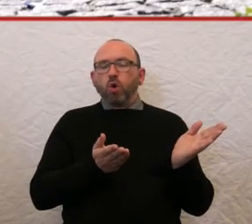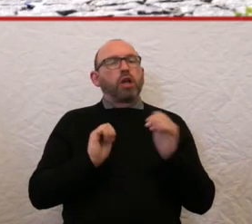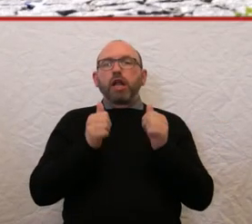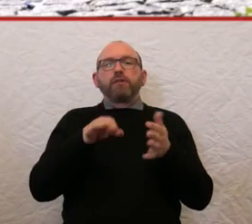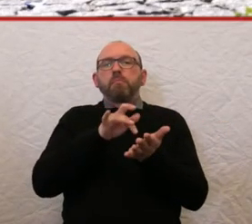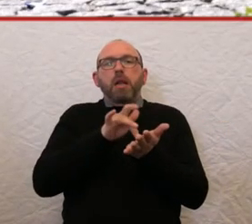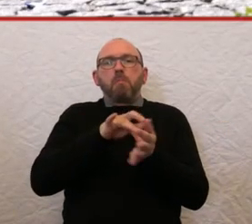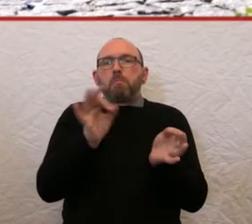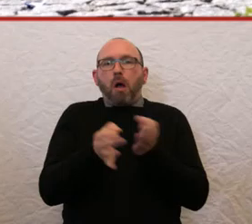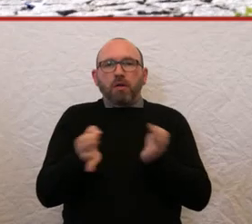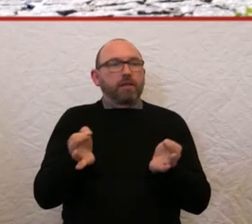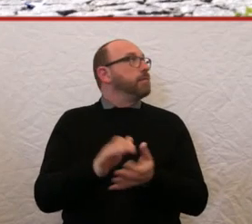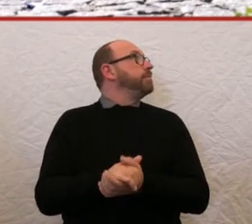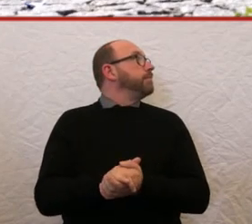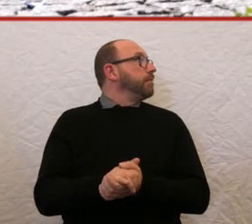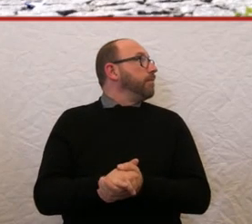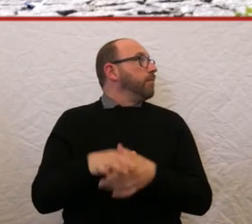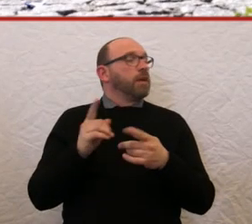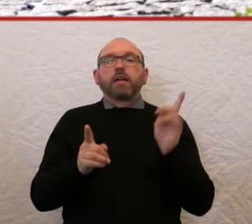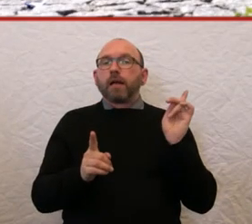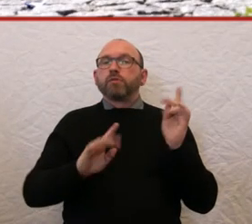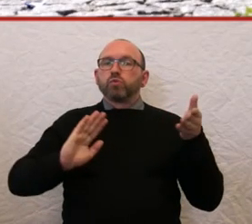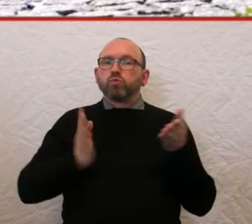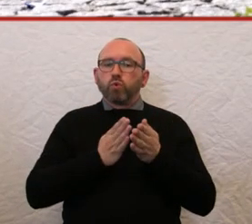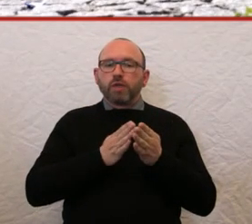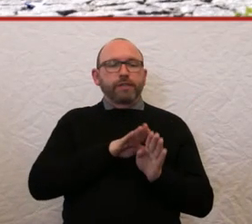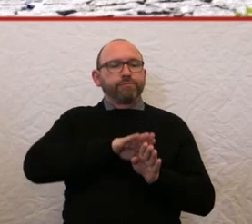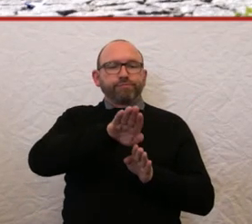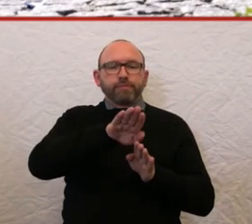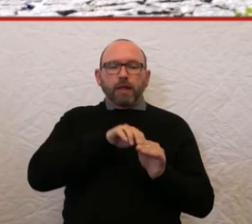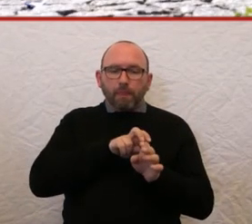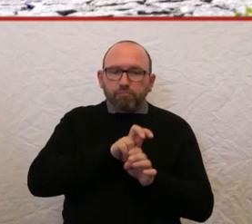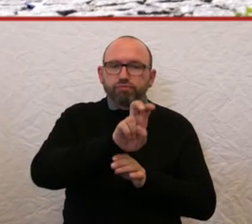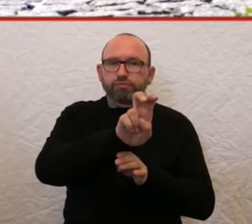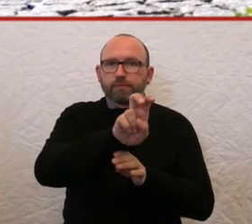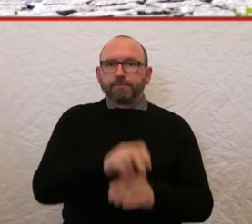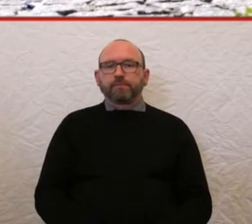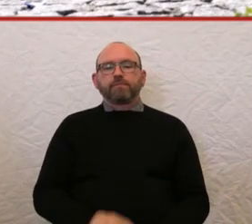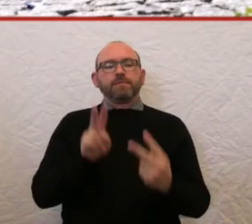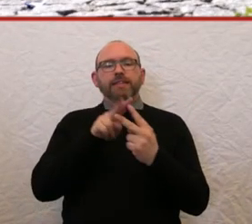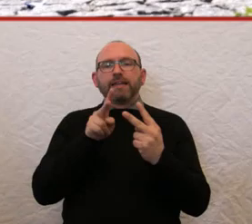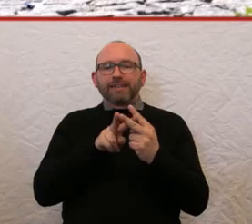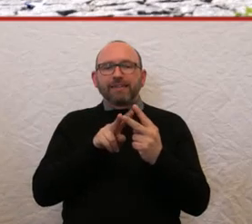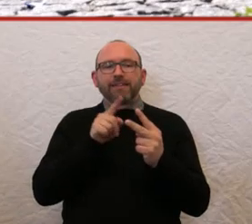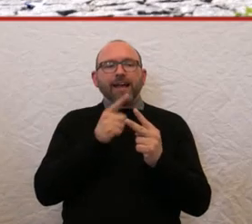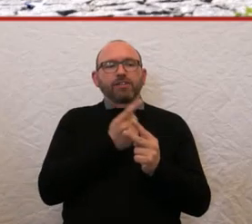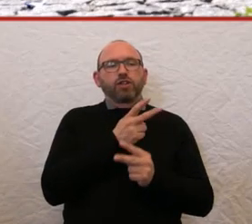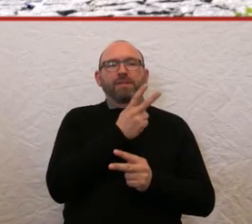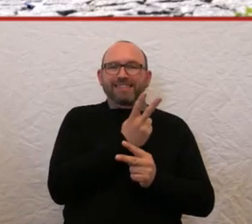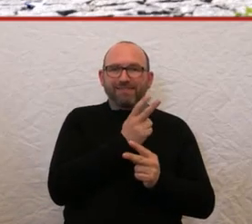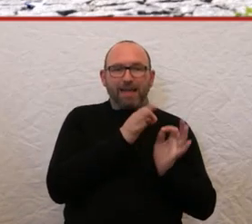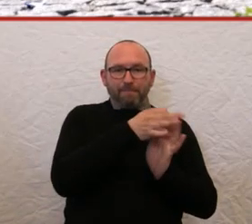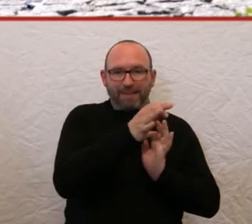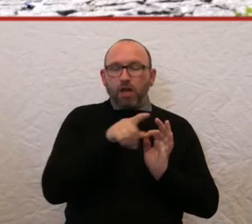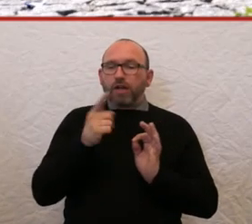einen Eingang von ein bis zwei Stufen überbrücken kann. Das Ganze gibt es in zwei Ausführungen, in 1,2 Metern und in 1,5 Metern,